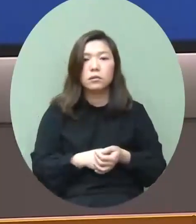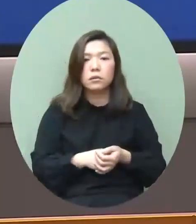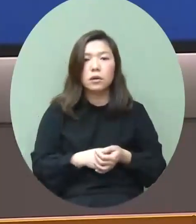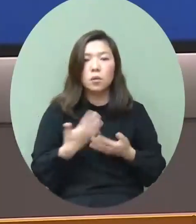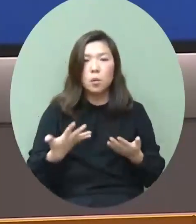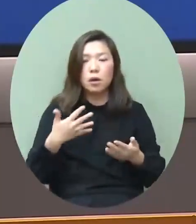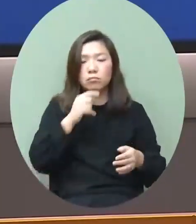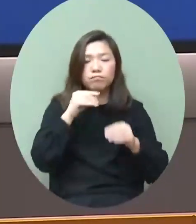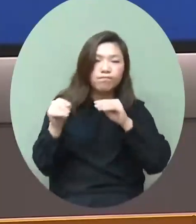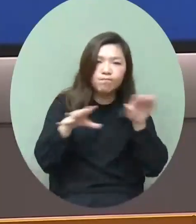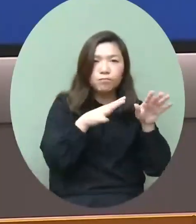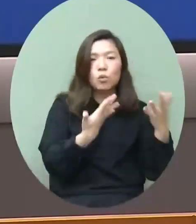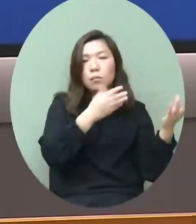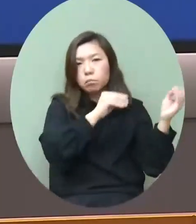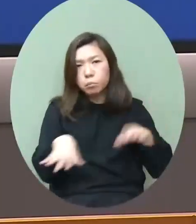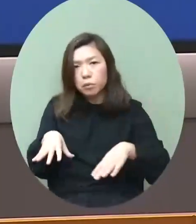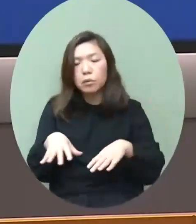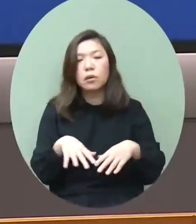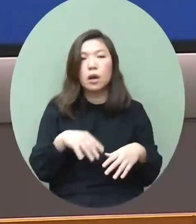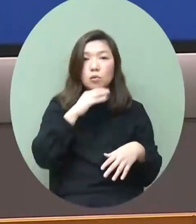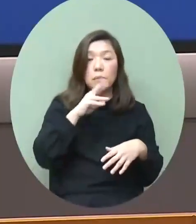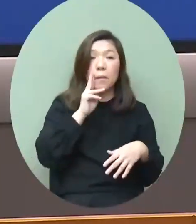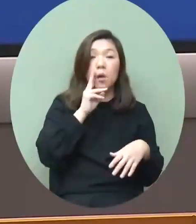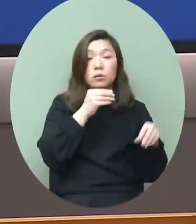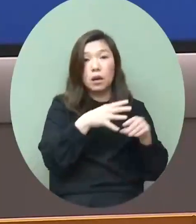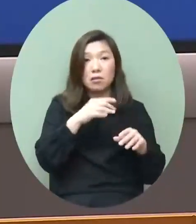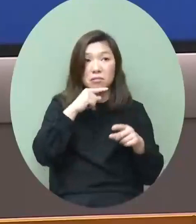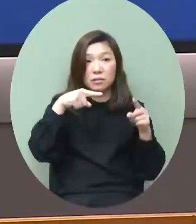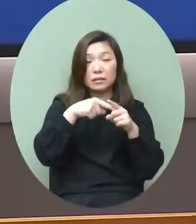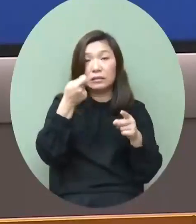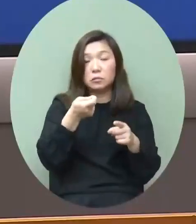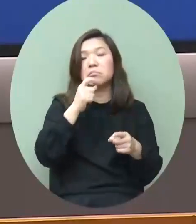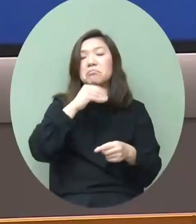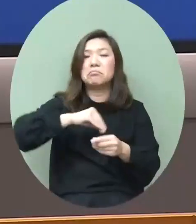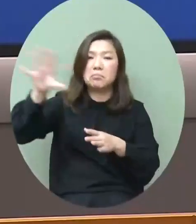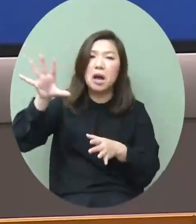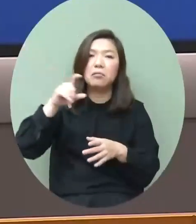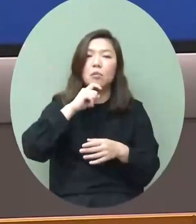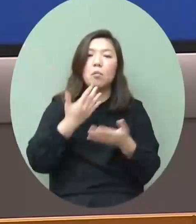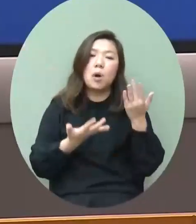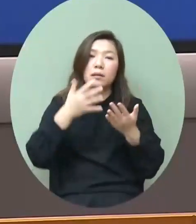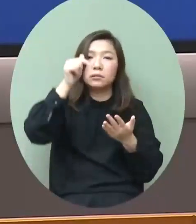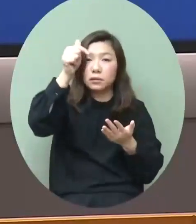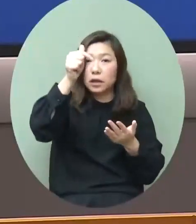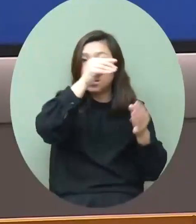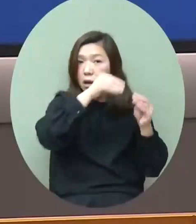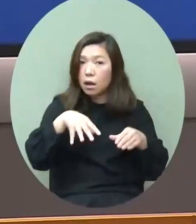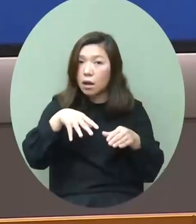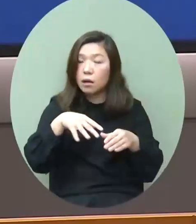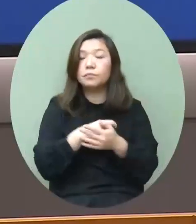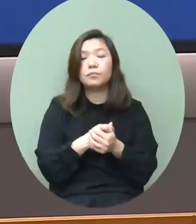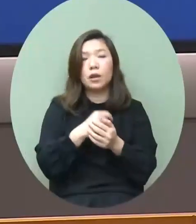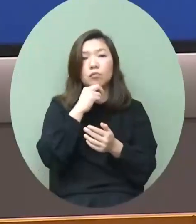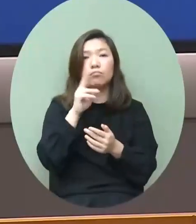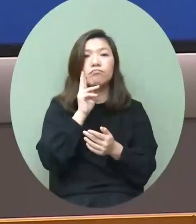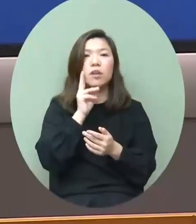叫移入或者移出如果移入的人少於移出那就有一個叫正移出傳